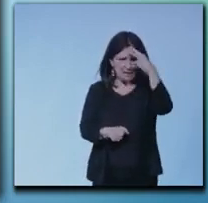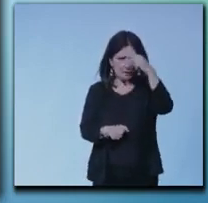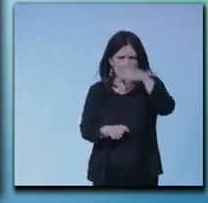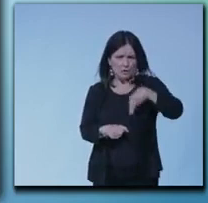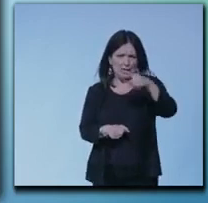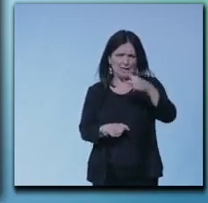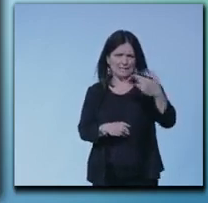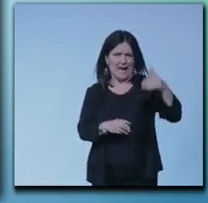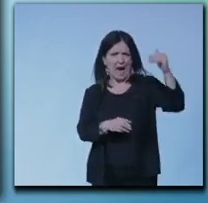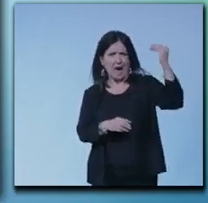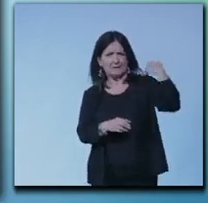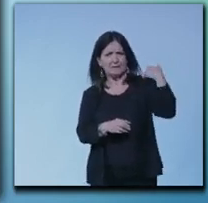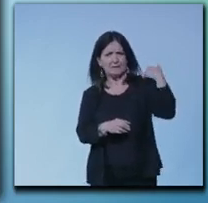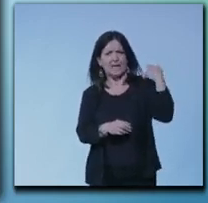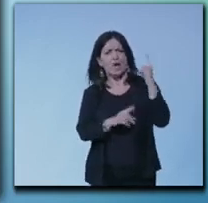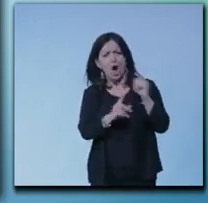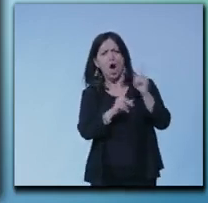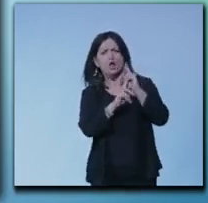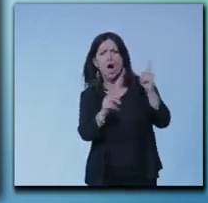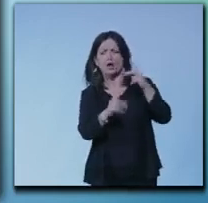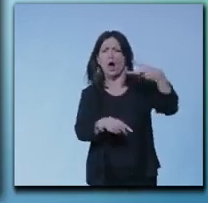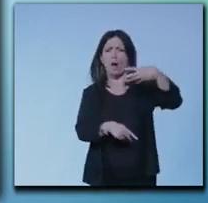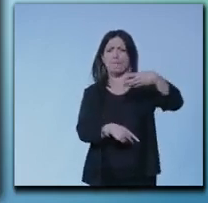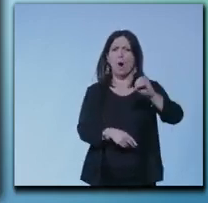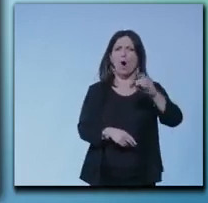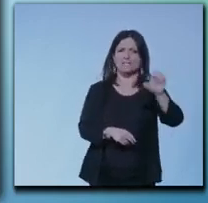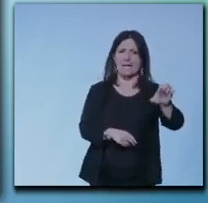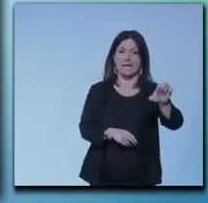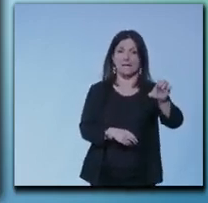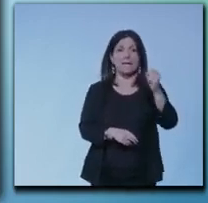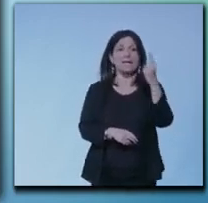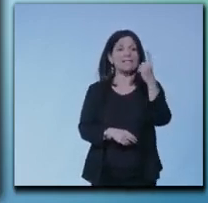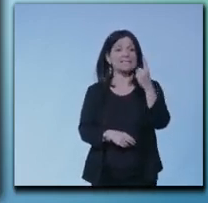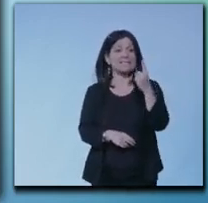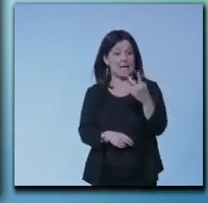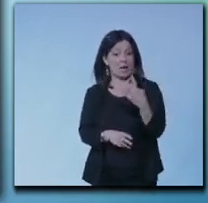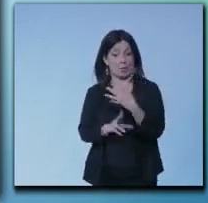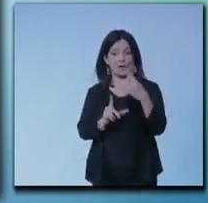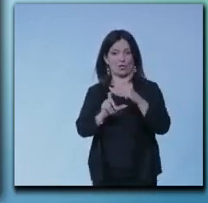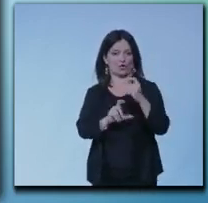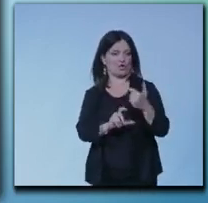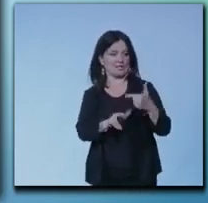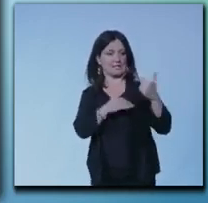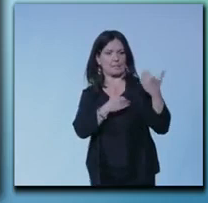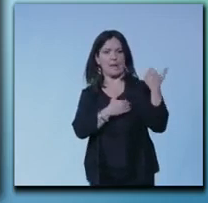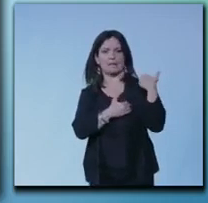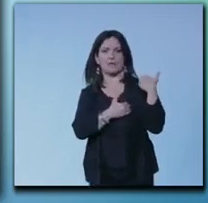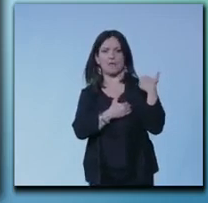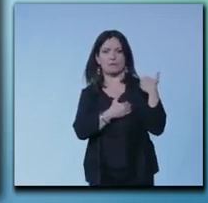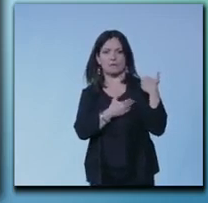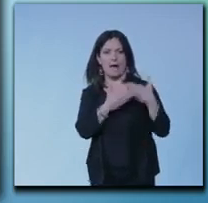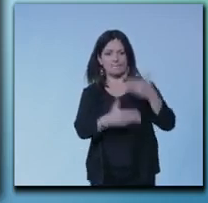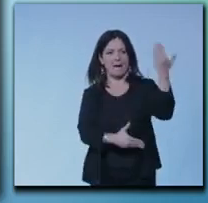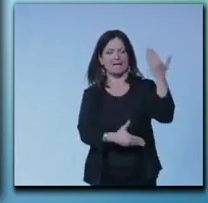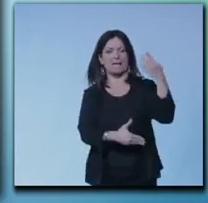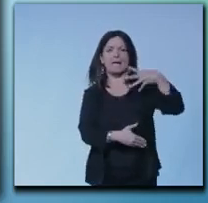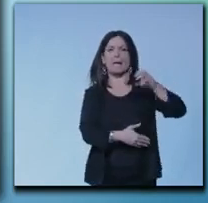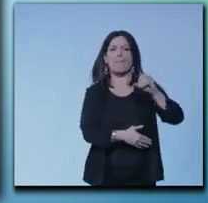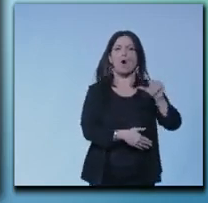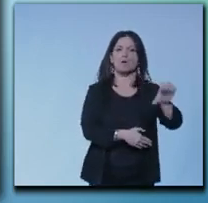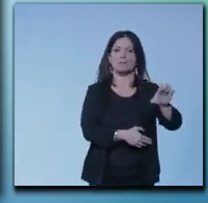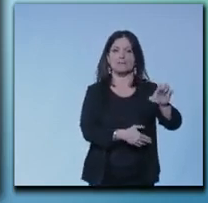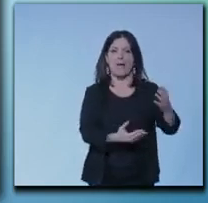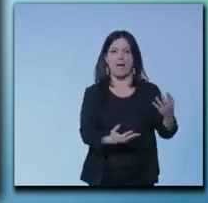Se settimana scorsa per quattro giorni le barriere salvifiche del Mose non si fossero azionate avremmo avuto